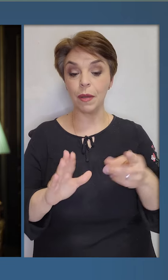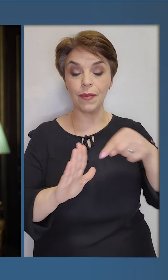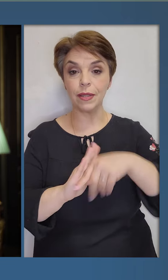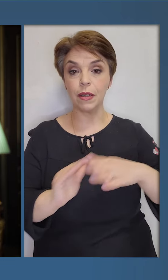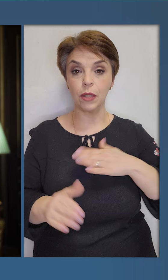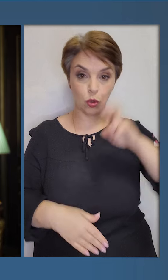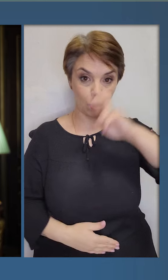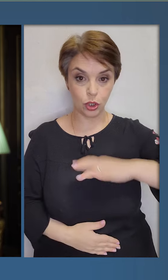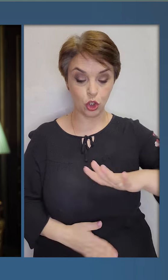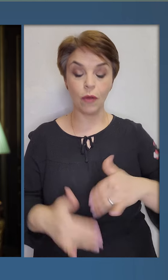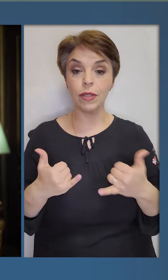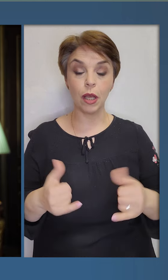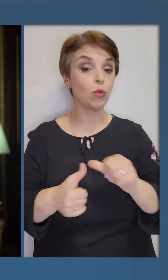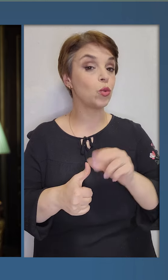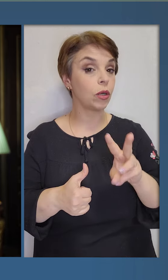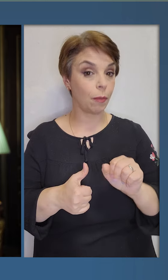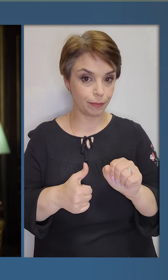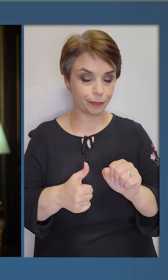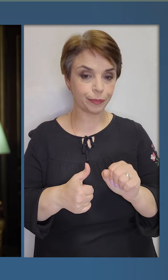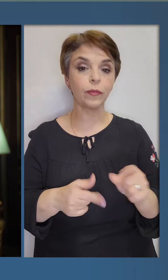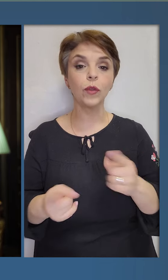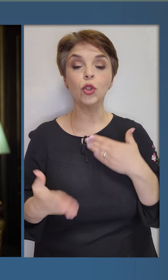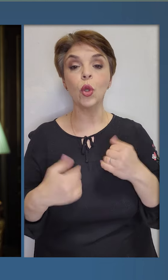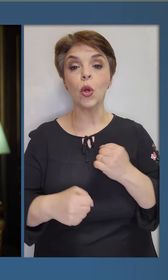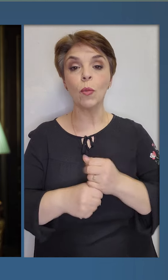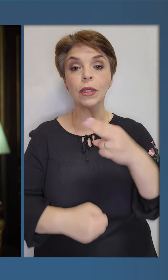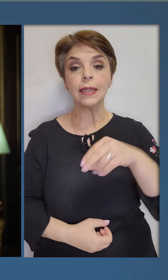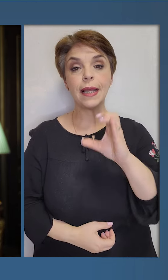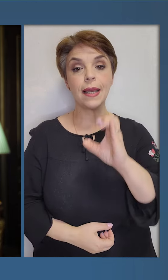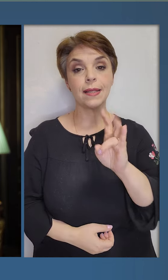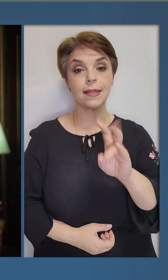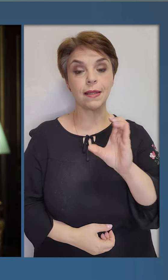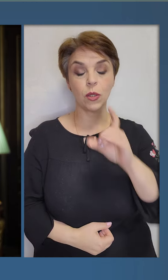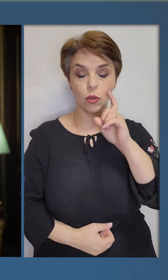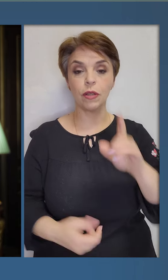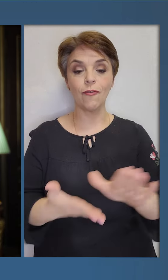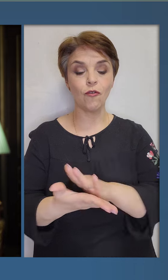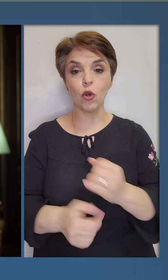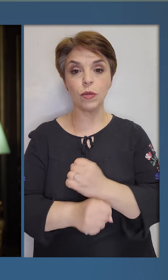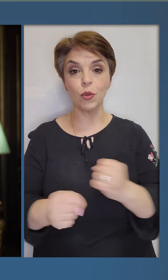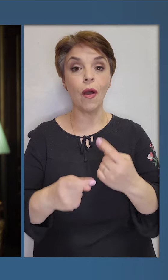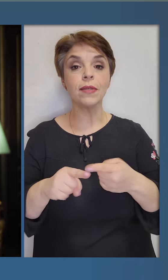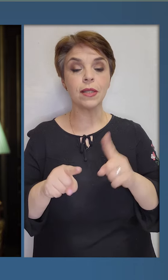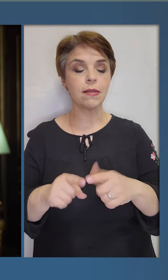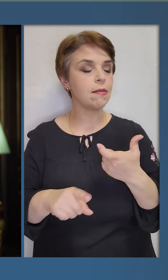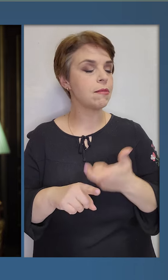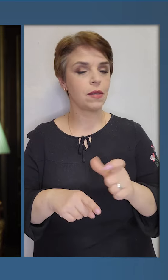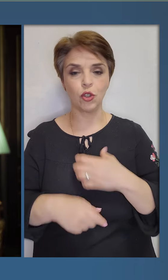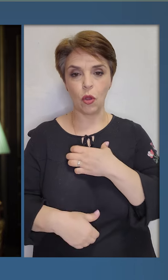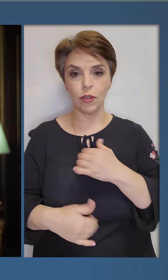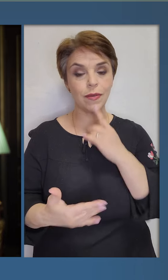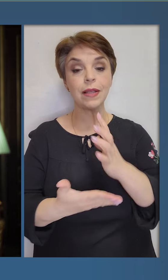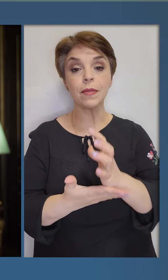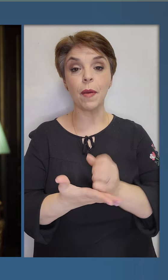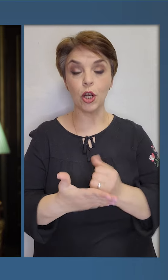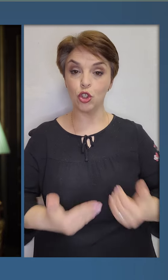всередині нашої держави зараз, зокрема, і щодо роботи ДСНС України в розмінуванні. Це надзвичайно